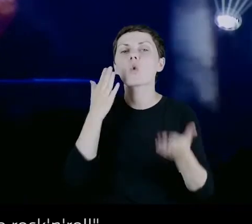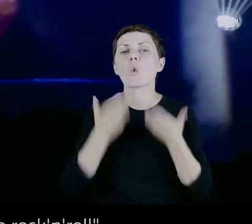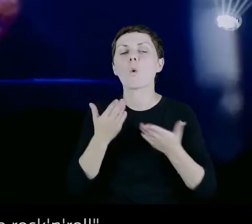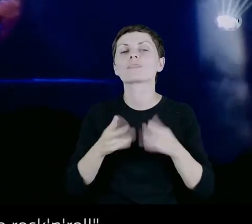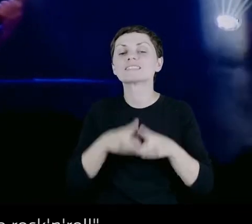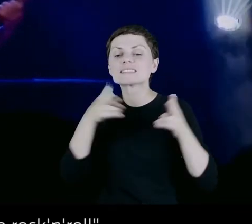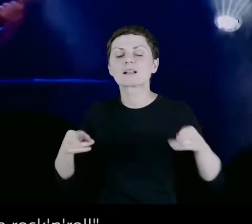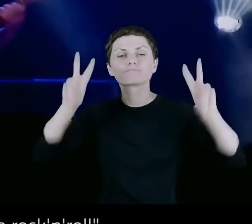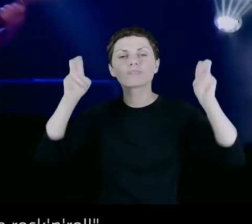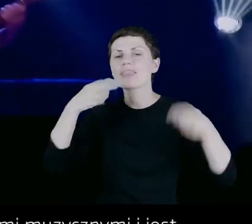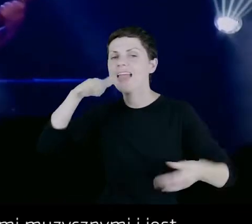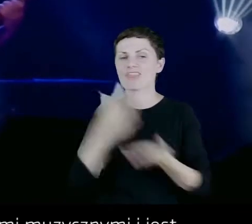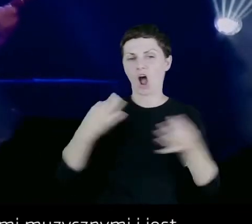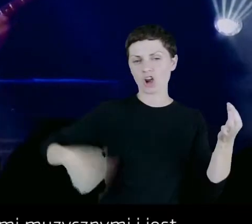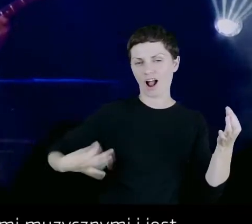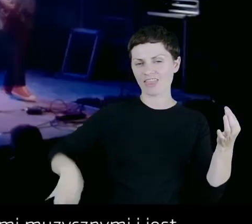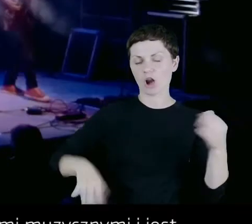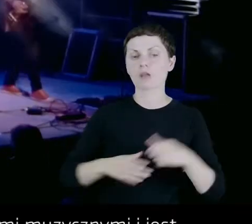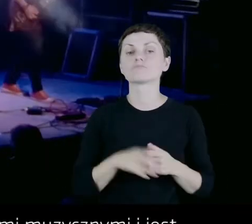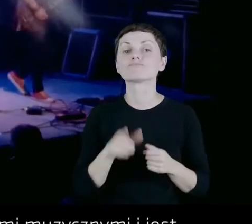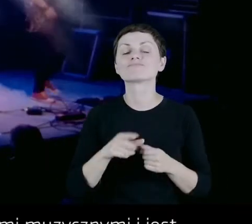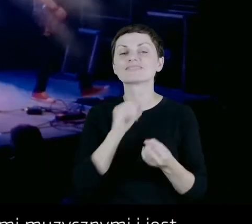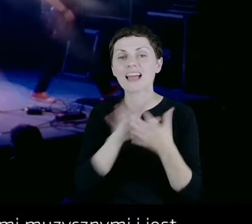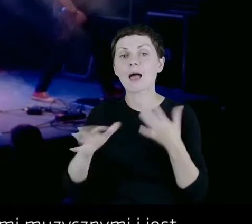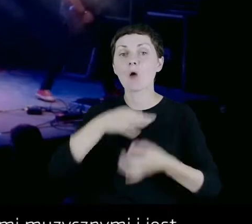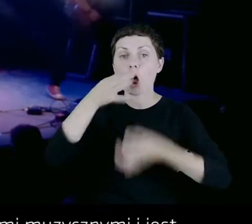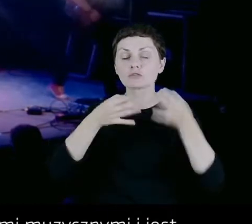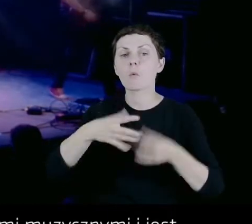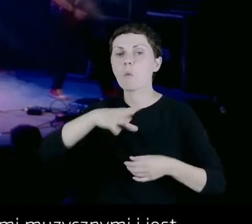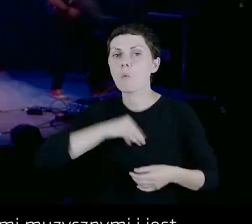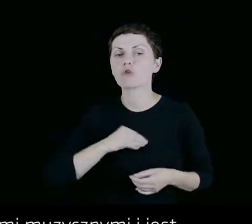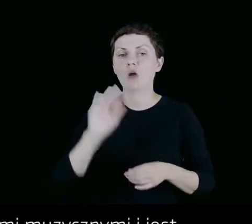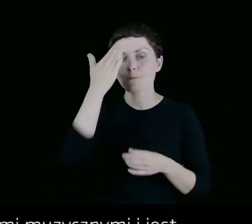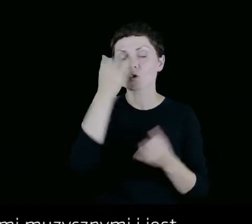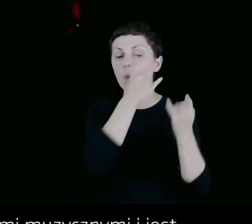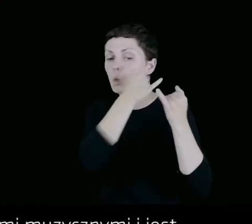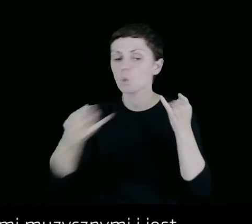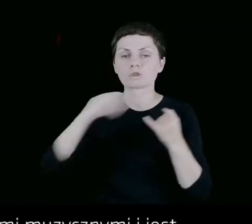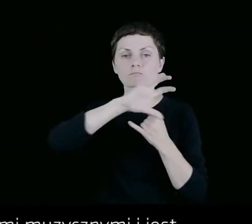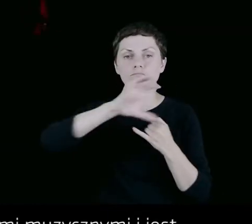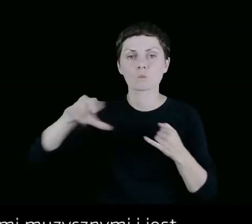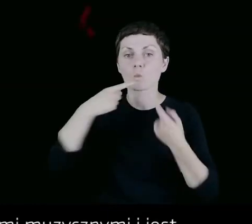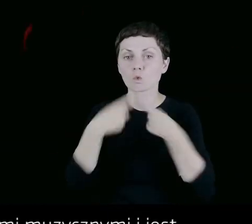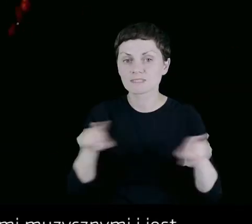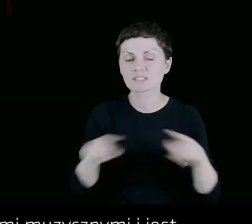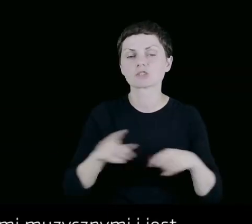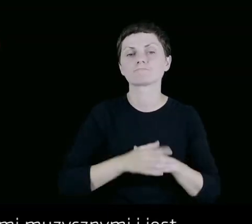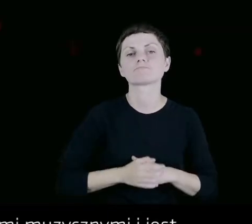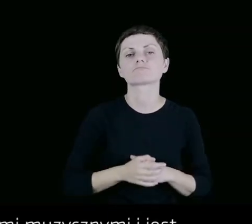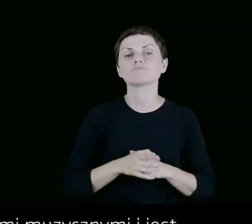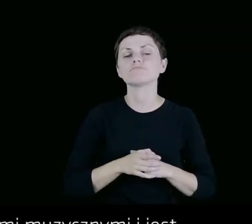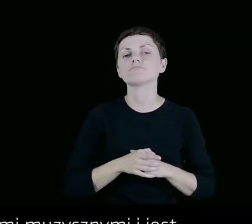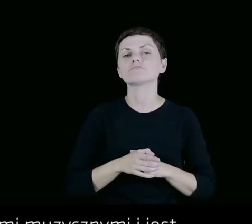cykl nie tylko rock'n'roll. Ten cykl nieodpłatnych koncertów pozwala zapoznać się z różnorodnymi gatunkami muzycznymi